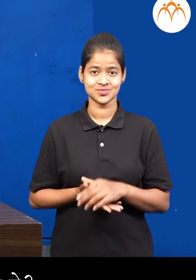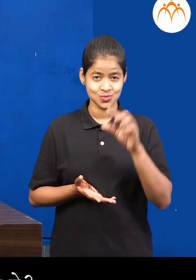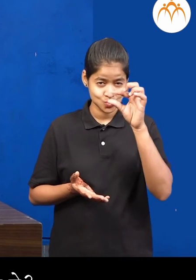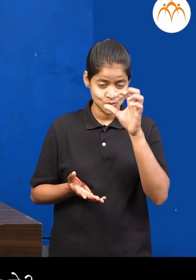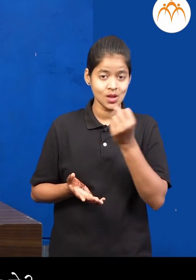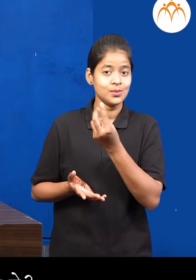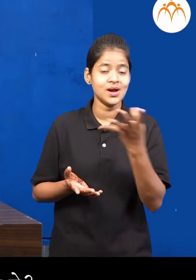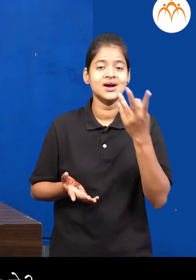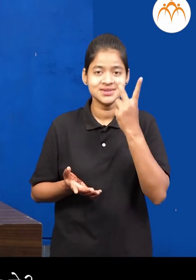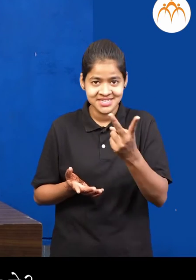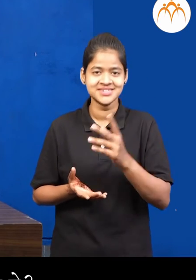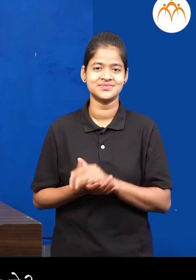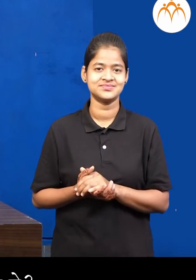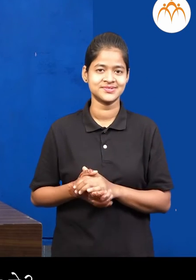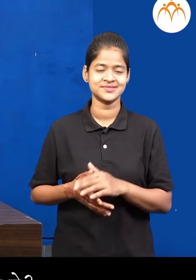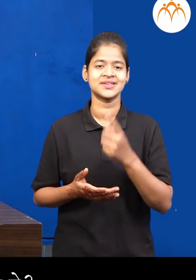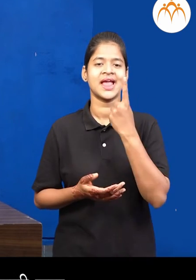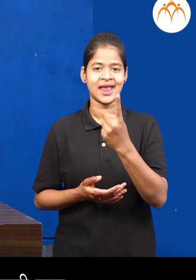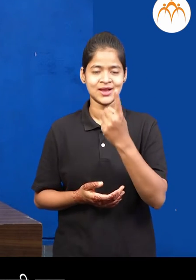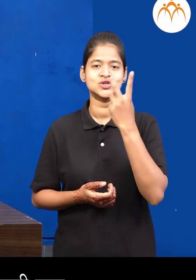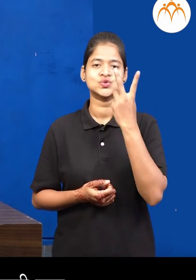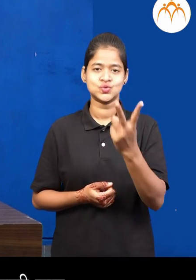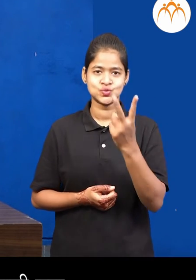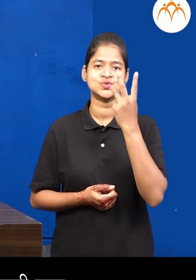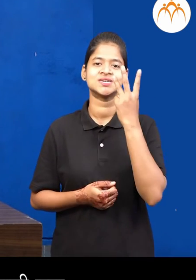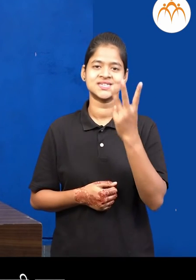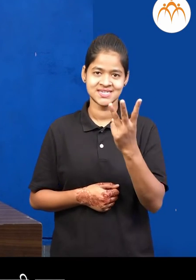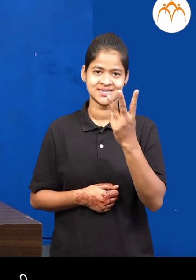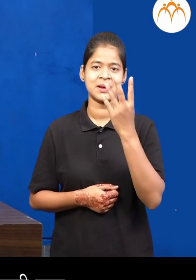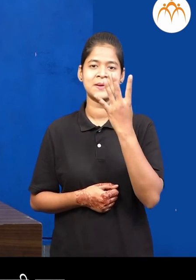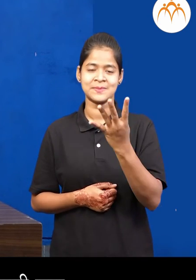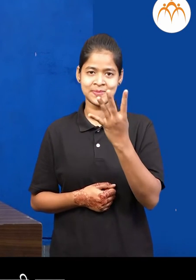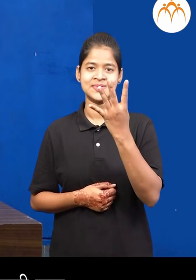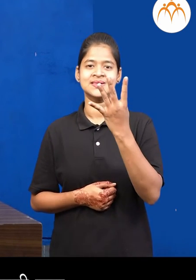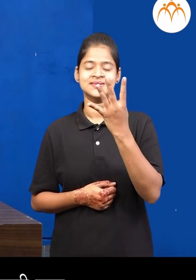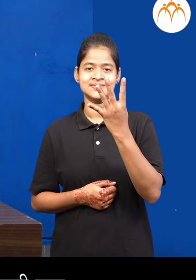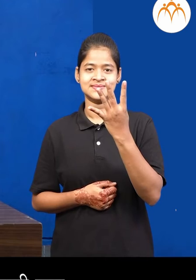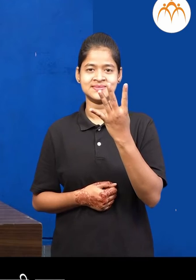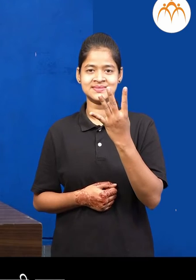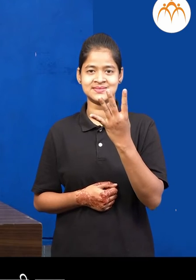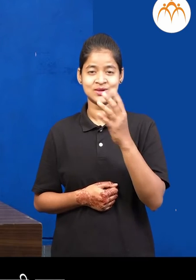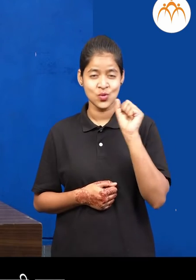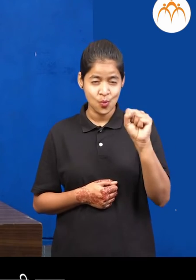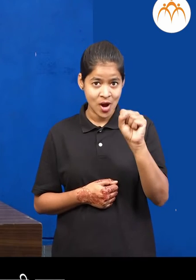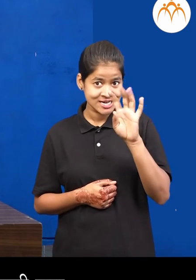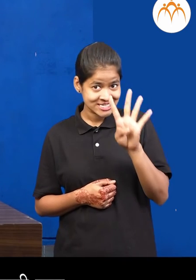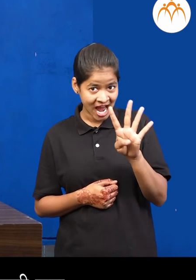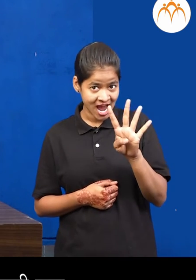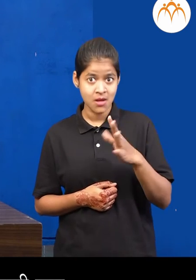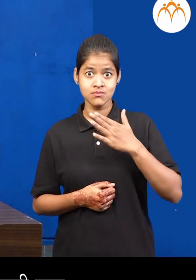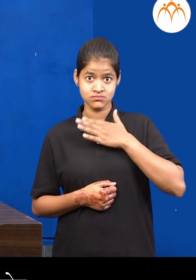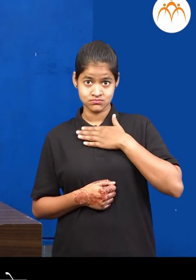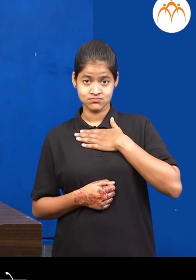सांग बढ़ा किती नाणी एत्ते? एक, दोन, तीन, चर, तुझा कड़ची चर